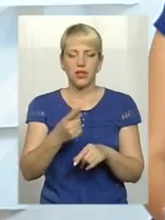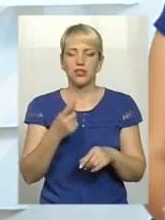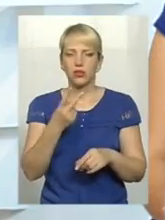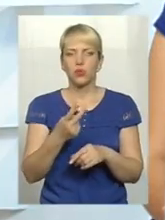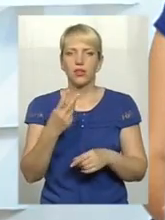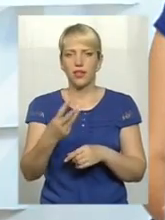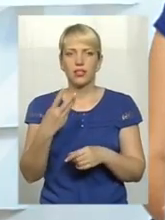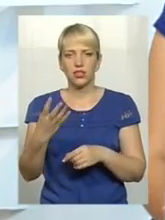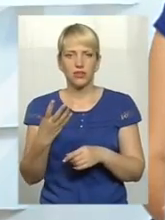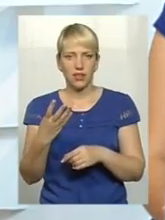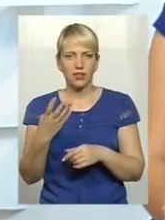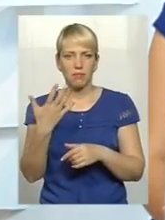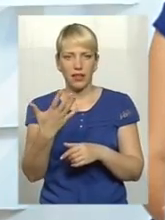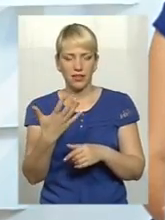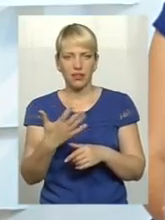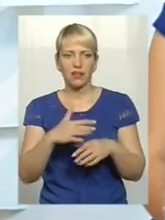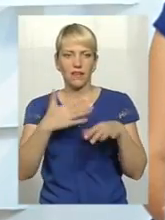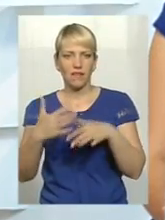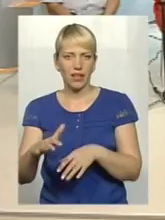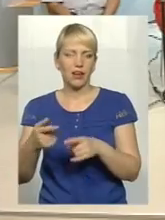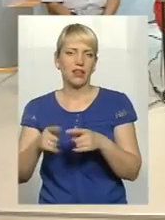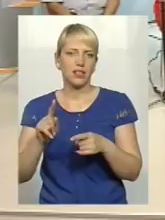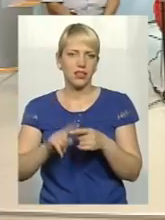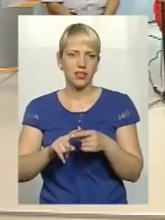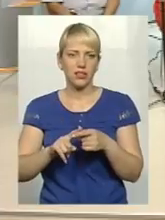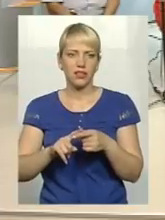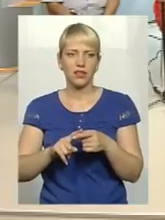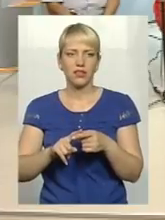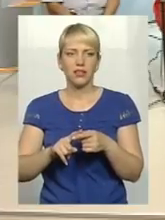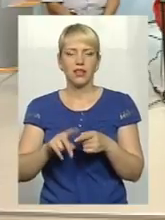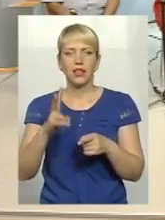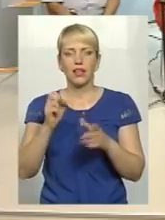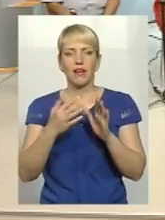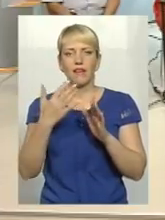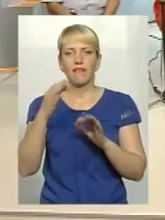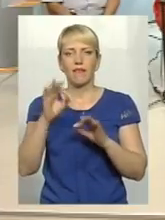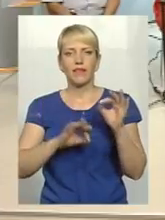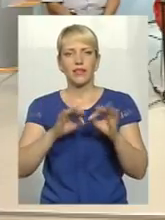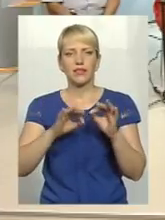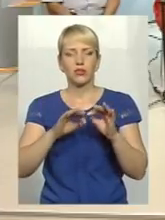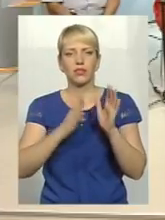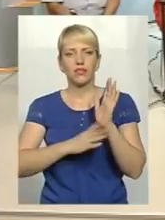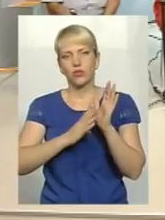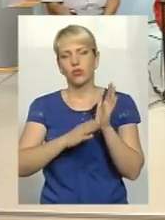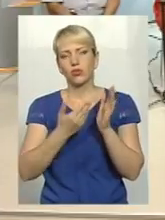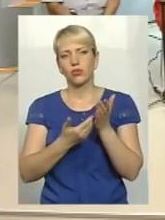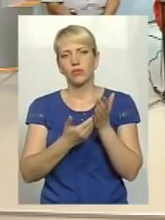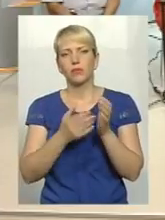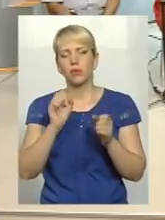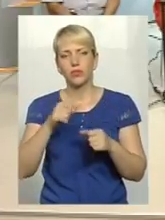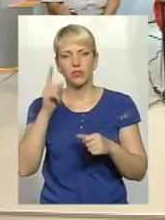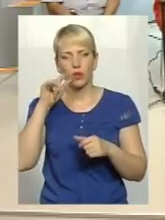третя, четверта, можна вже сказати, п'ята хвиля, вони, навірно, на відсотків 90 вже знають, куди звертатися, куди